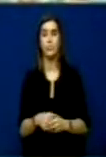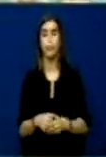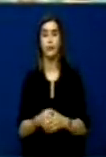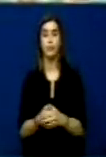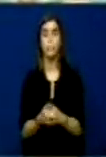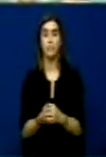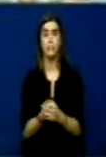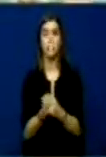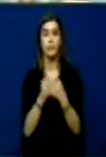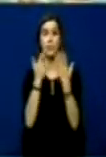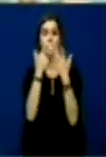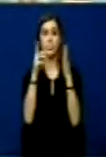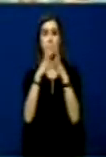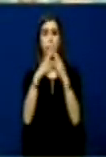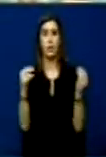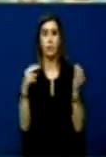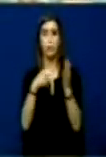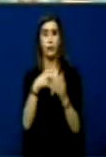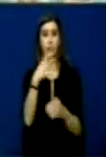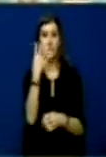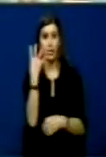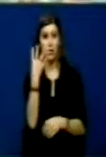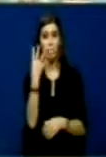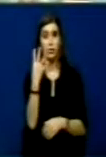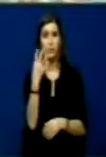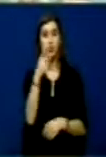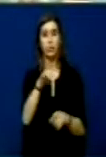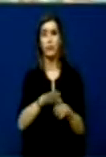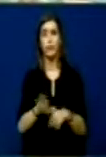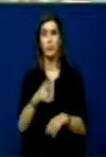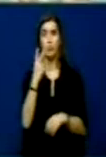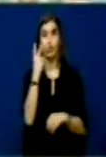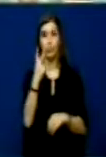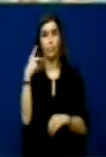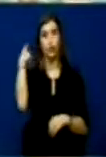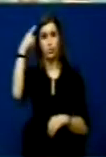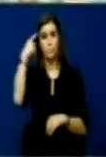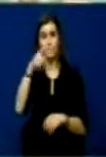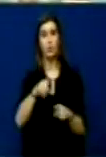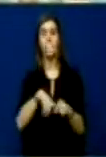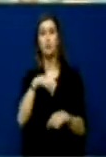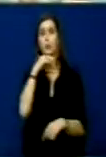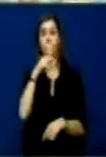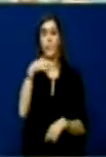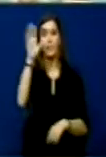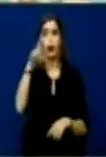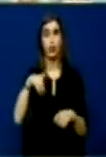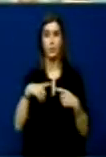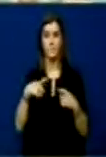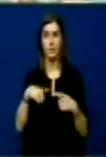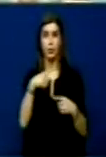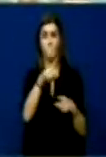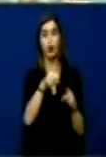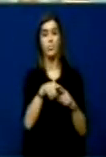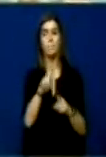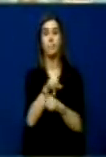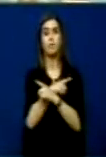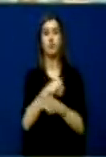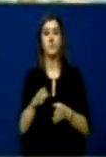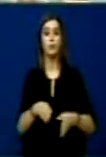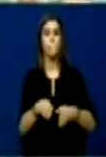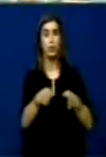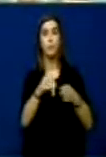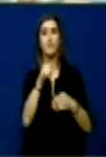Me 7.10.204, dy fëmi shqiptar në pjesën vërjorët të Mitrovicës o mbytën në lumin iber.